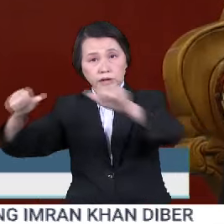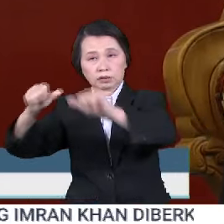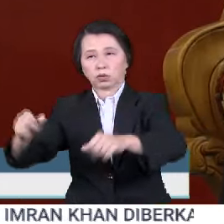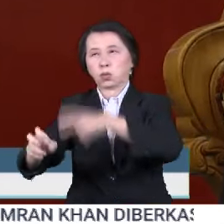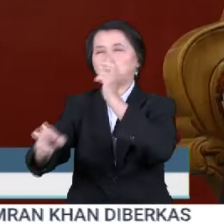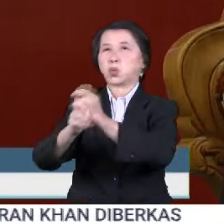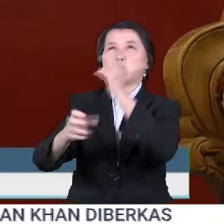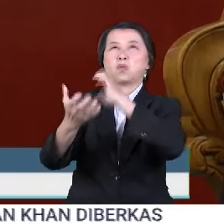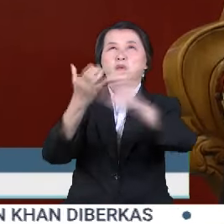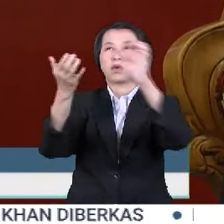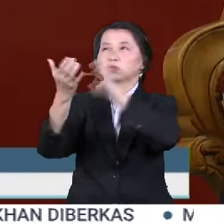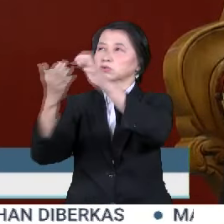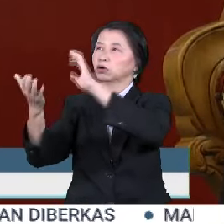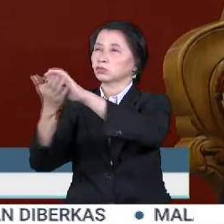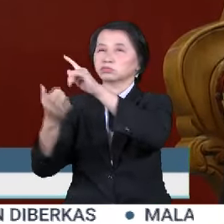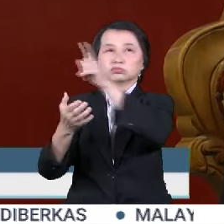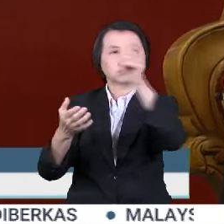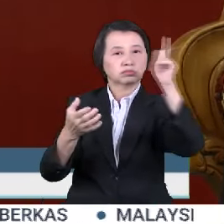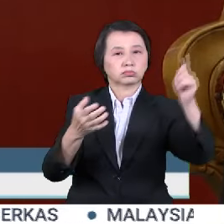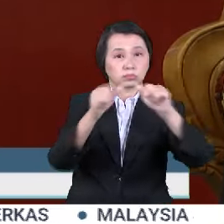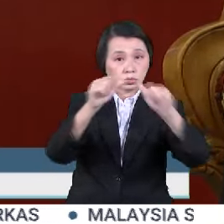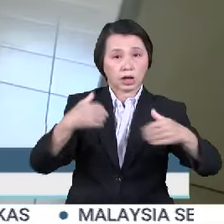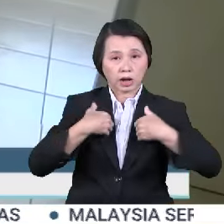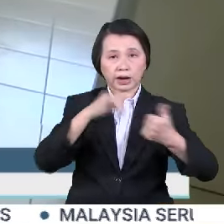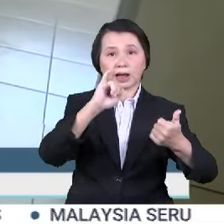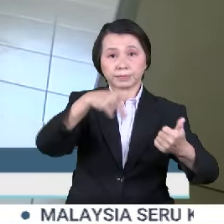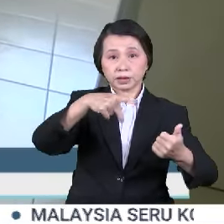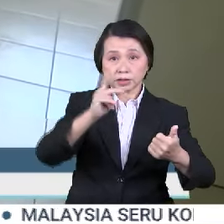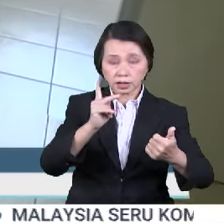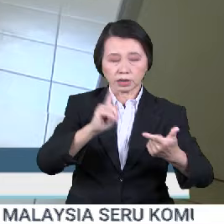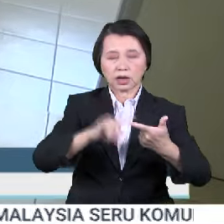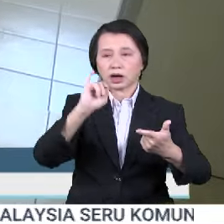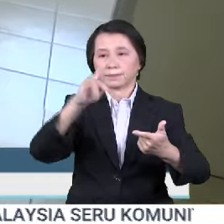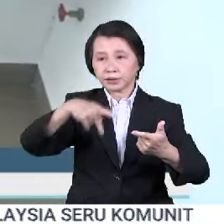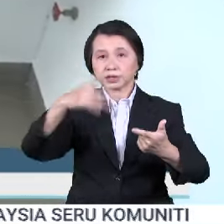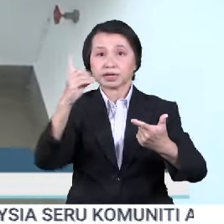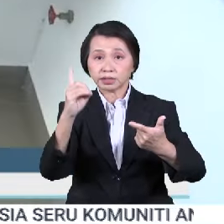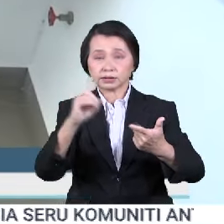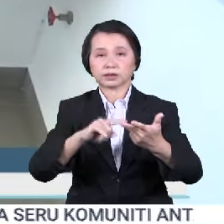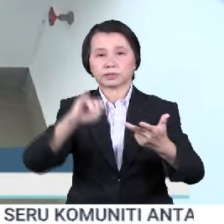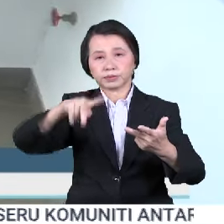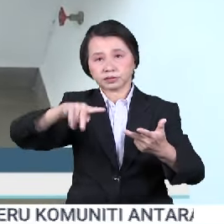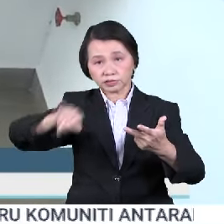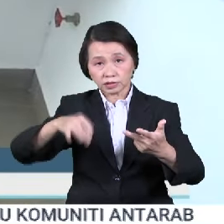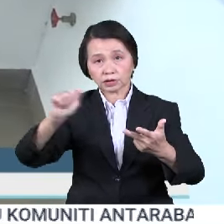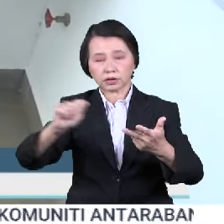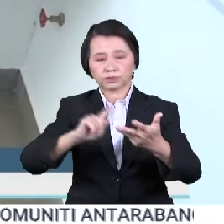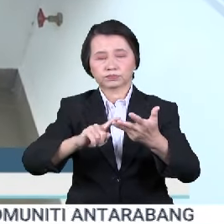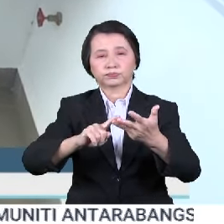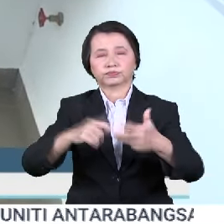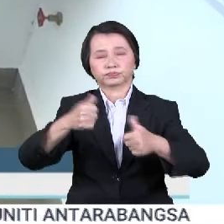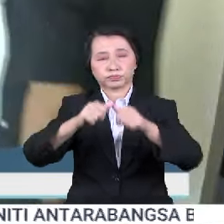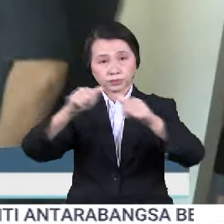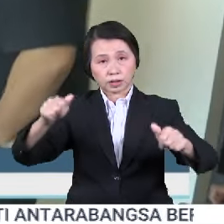tiga pihak iaitu kuartus-kuartus yang berada di IPK, IPD, kuartus-kuartus PGA dan juga kuartus-kuartus Merin.